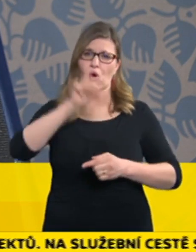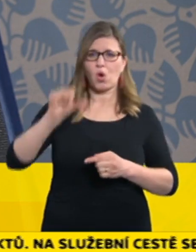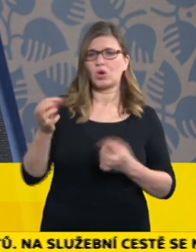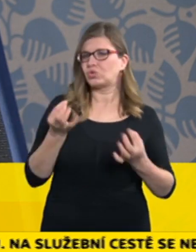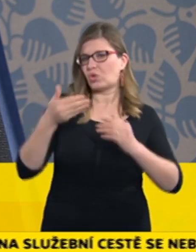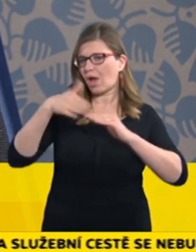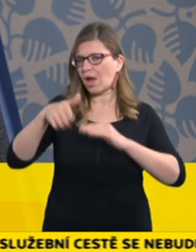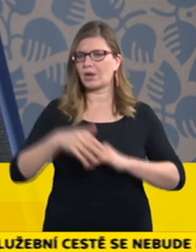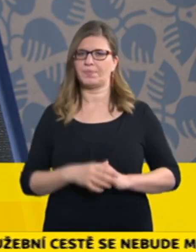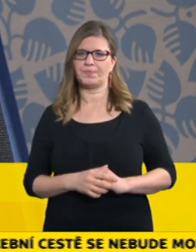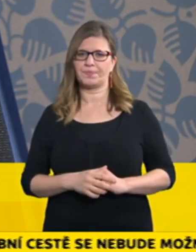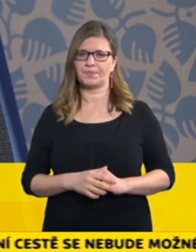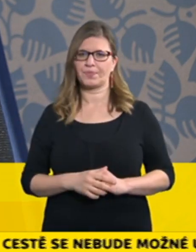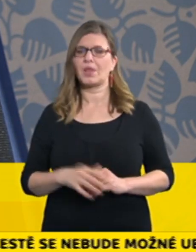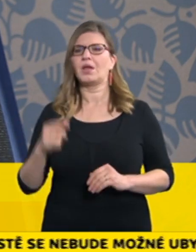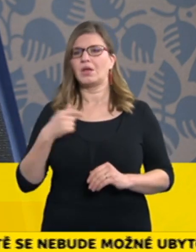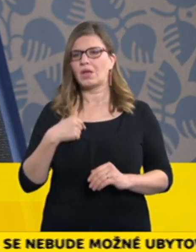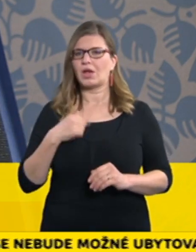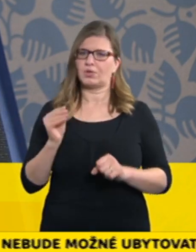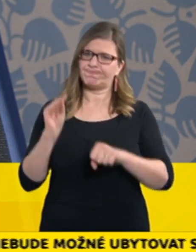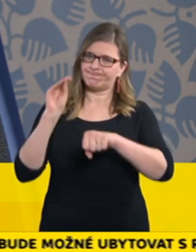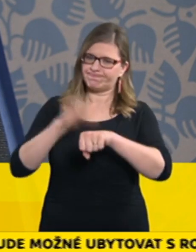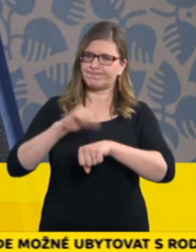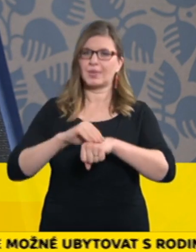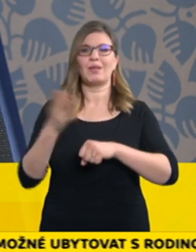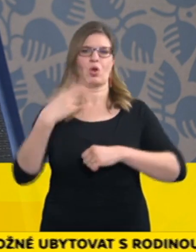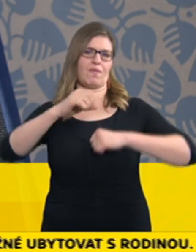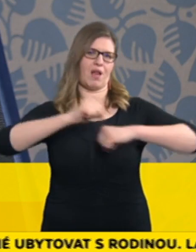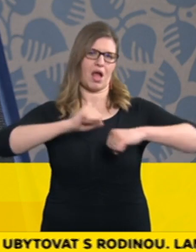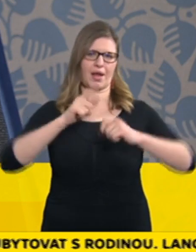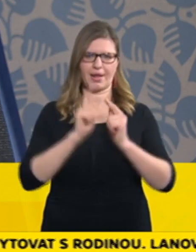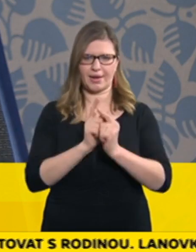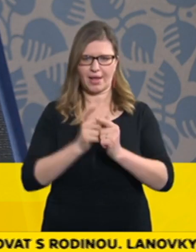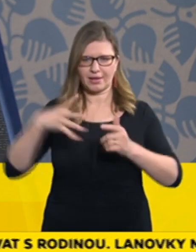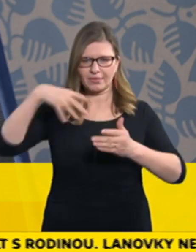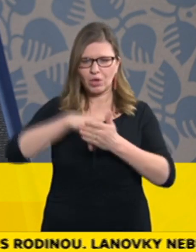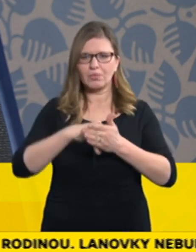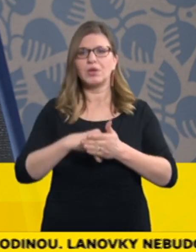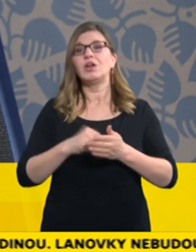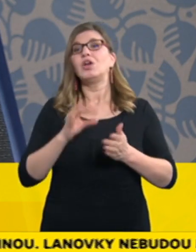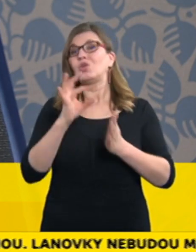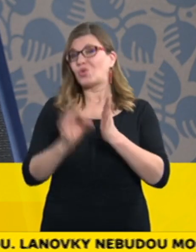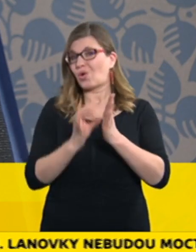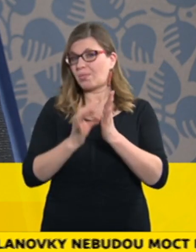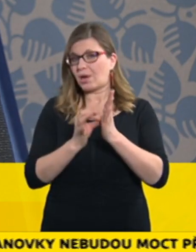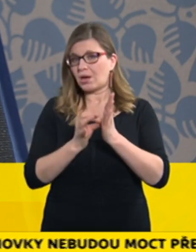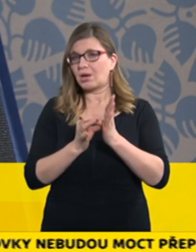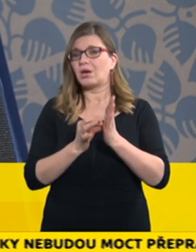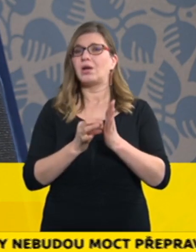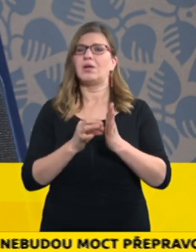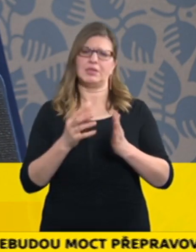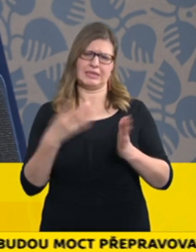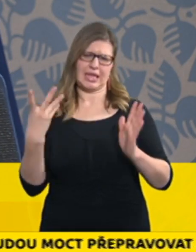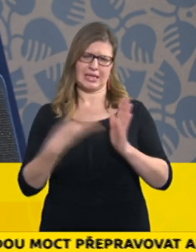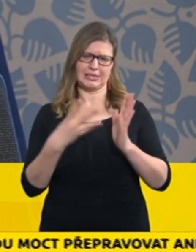rámci jednání vlády jsme také schválili zkrácení doby mezi jednotlivými antigeními testy,